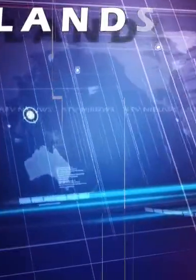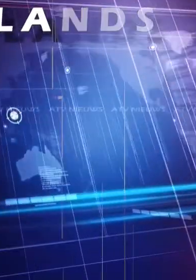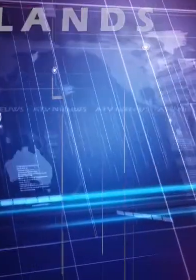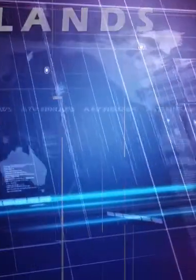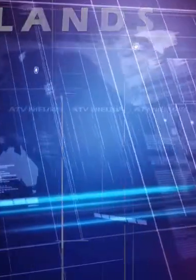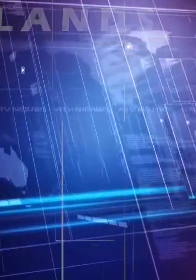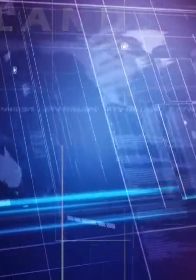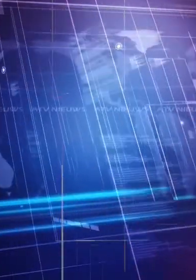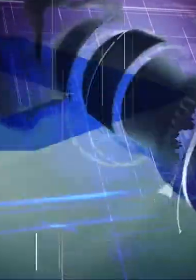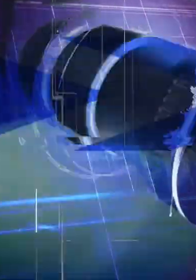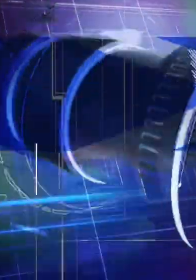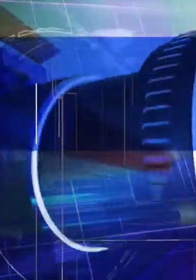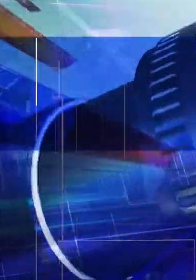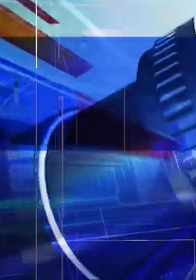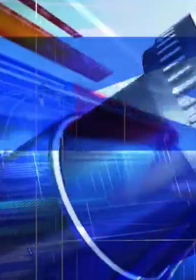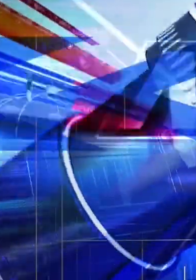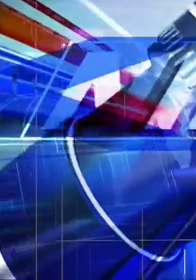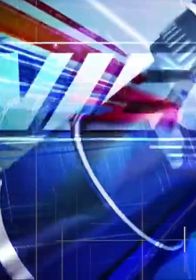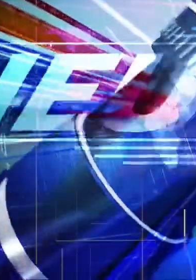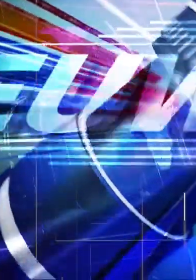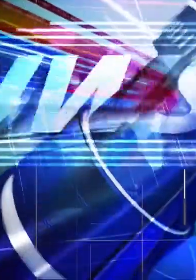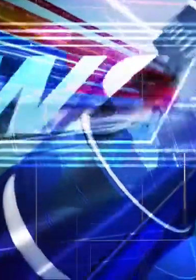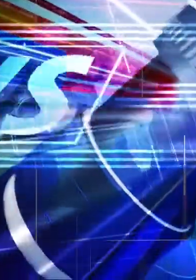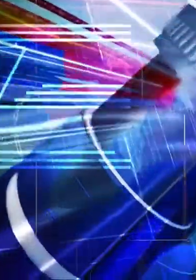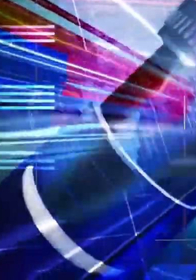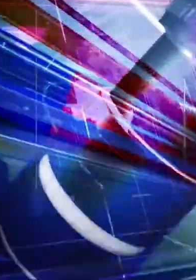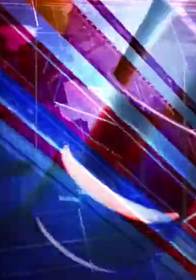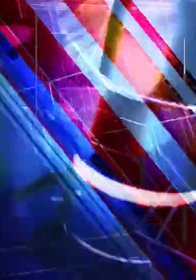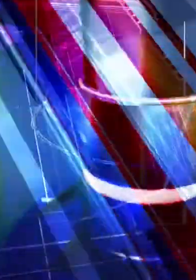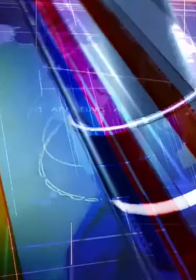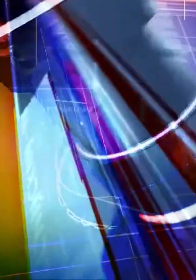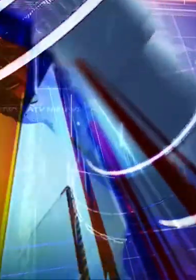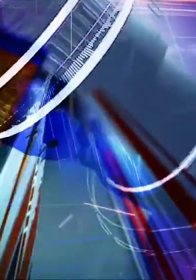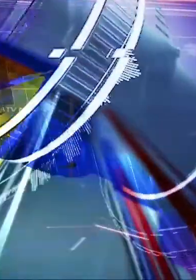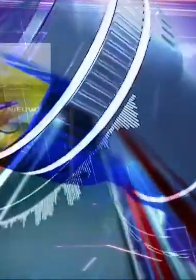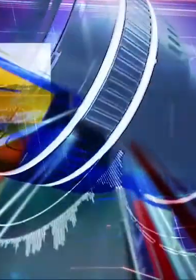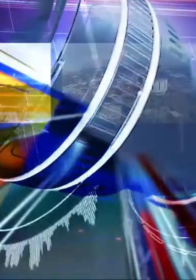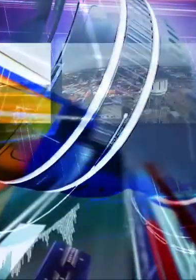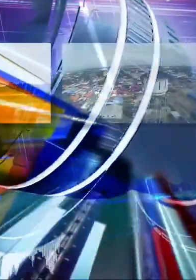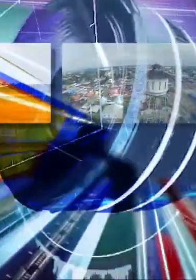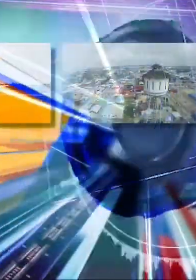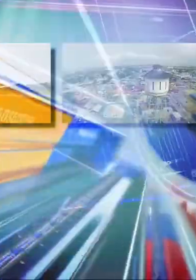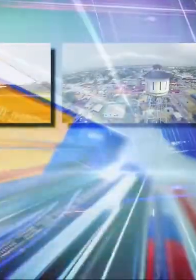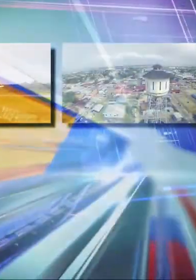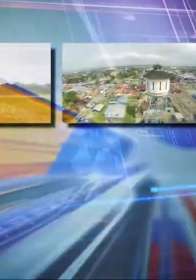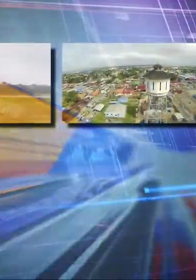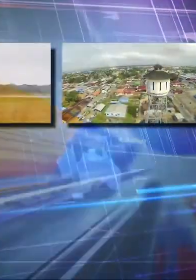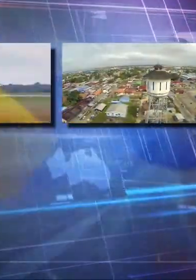MUZIEK MUZIEK MUZIEK TV